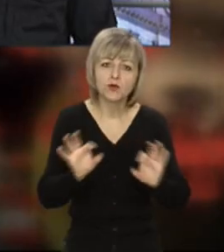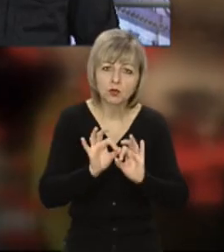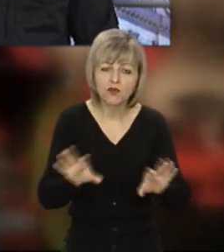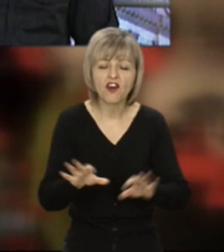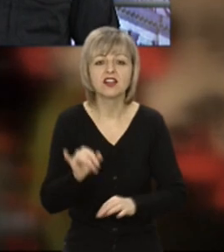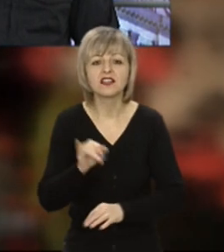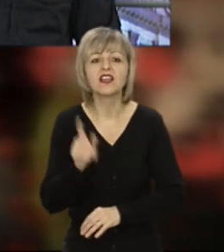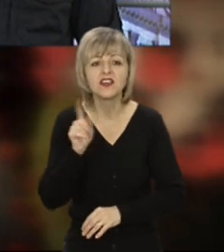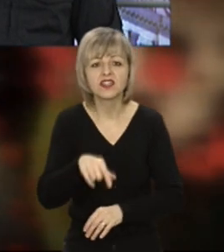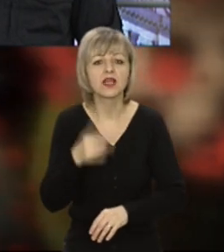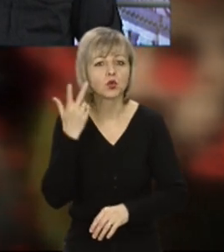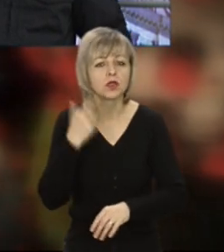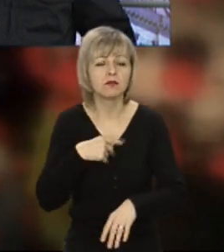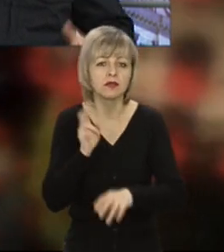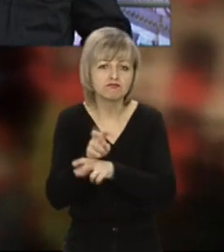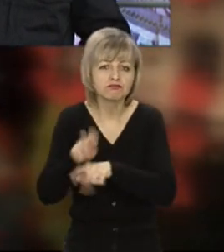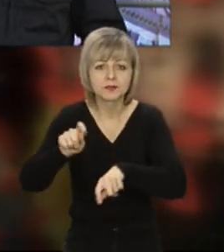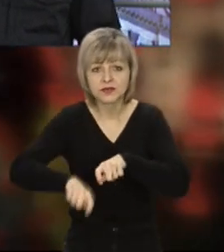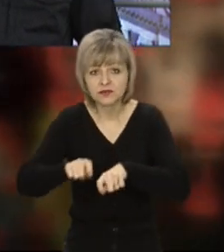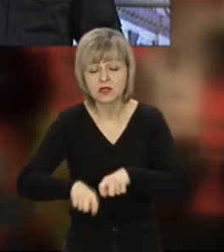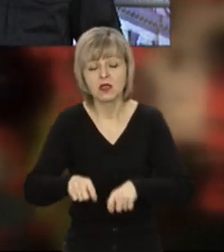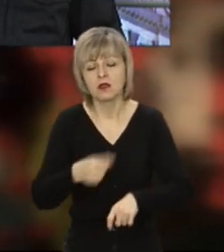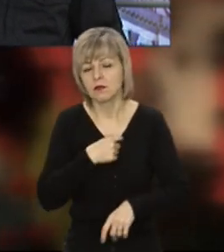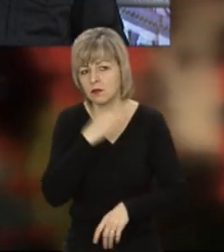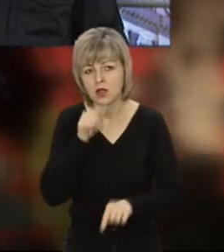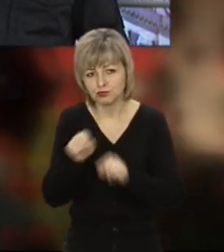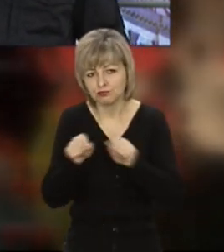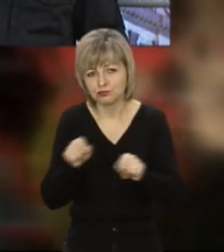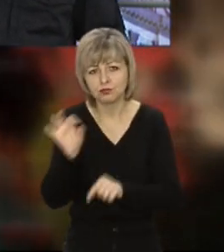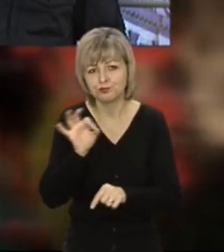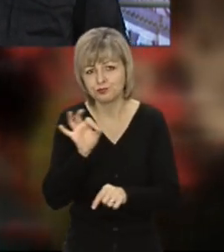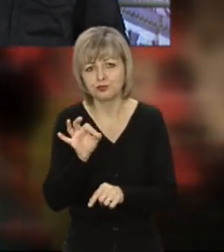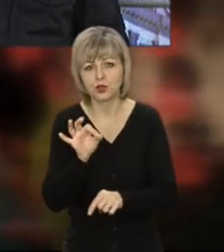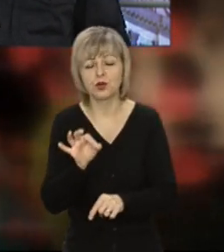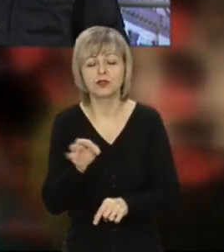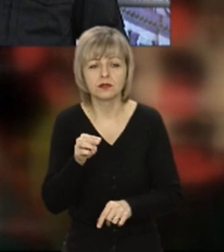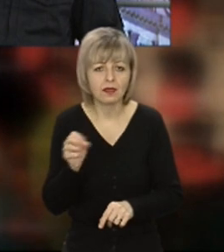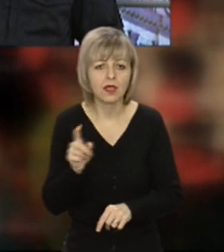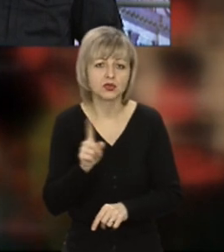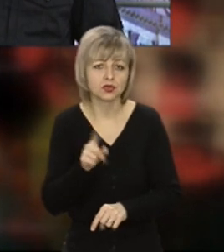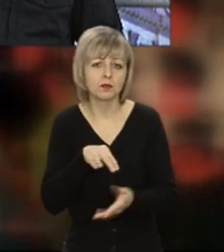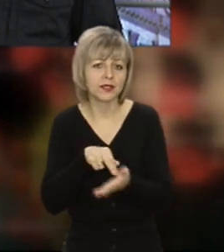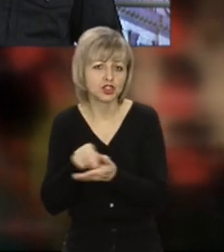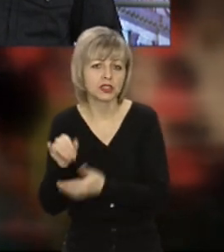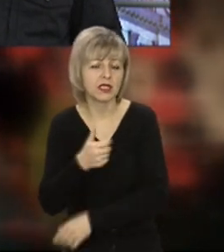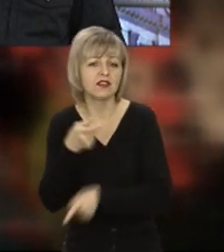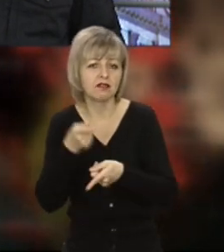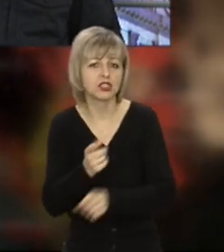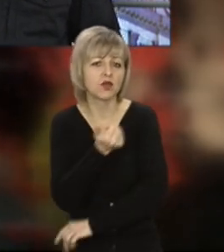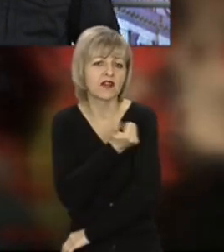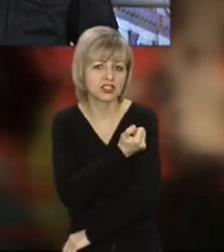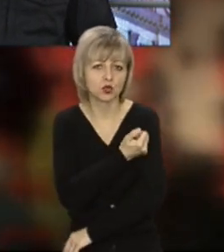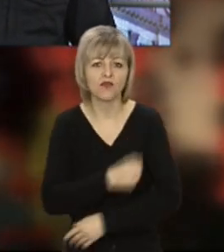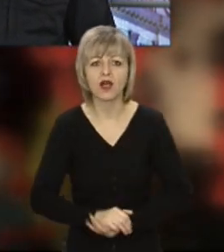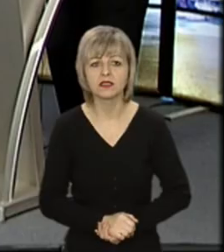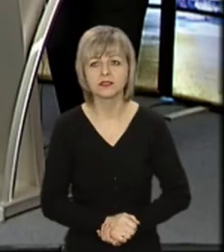Навіть в тих рейдах, які ми робимо, ми максимум уваги приділяємо саме тому, щоб ішли і дійсно вакцинувалися. Пані Тетяна, що скажете